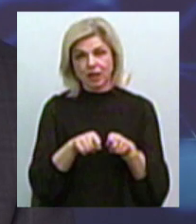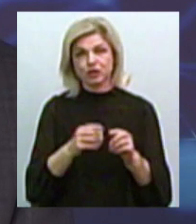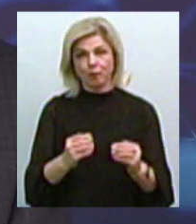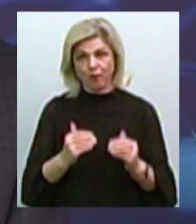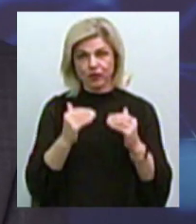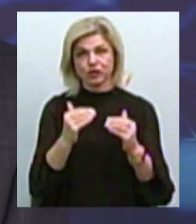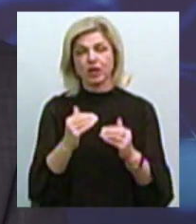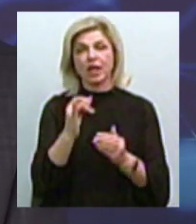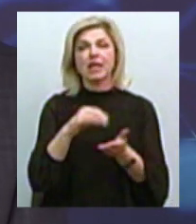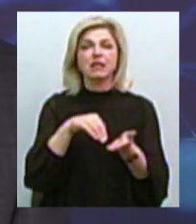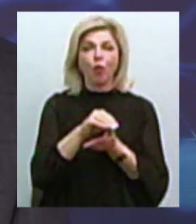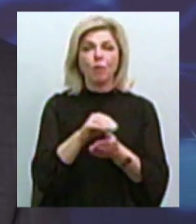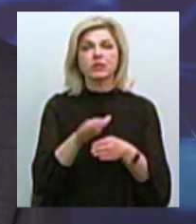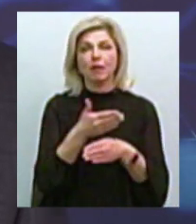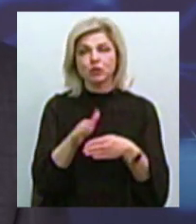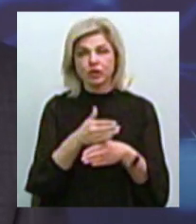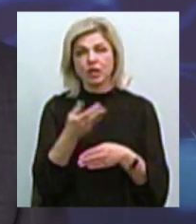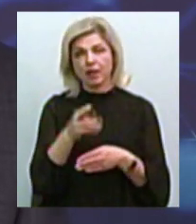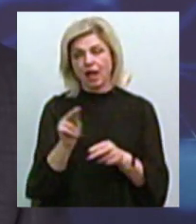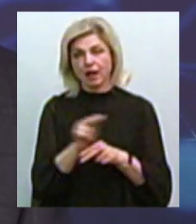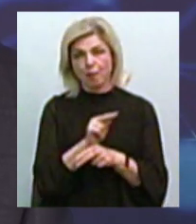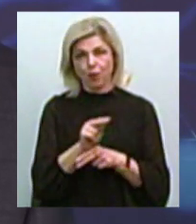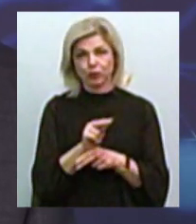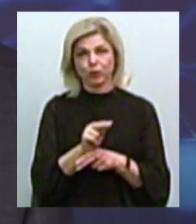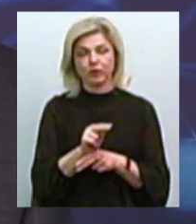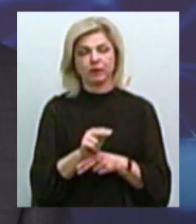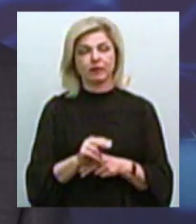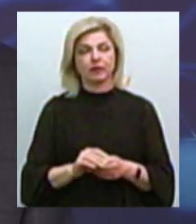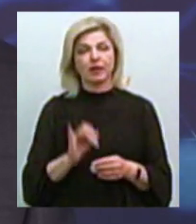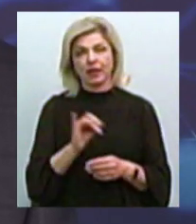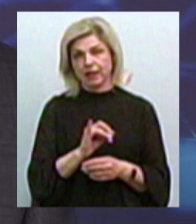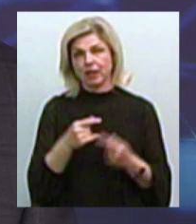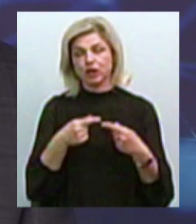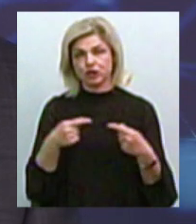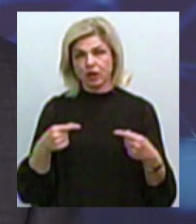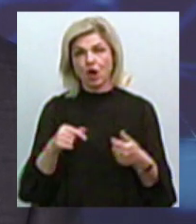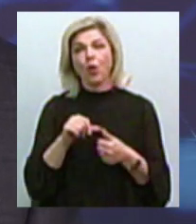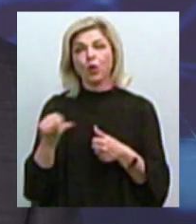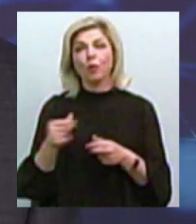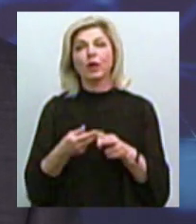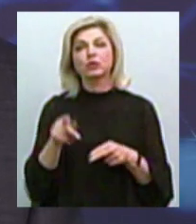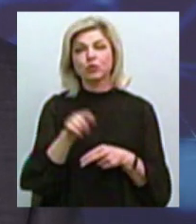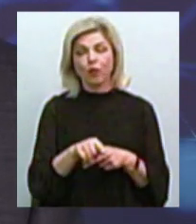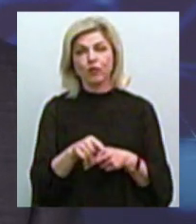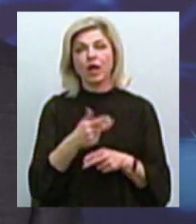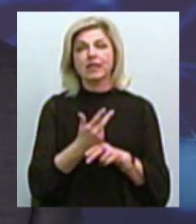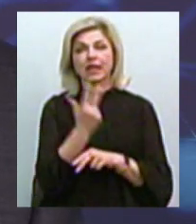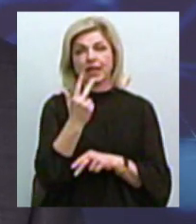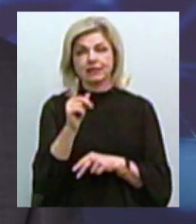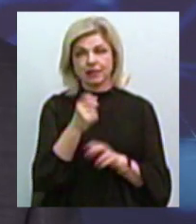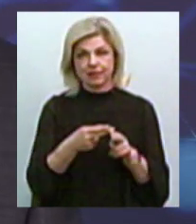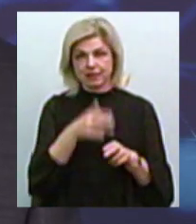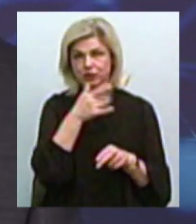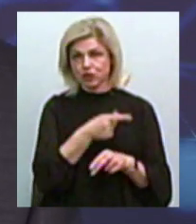закупники запчастей для ремонту, і інші. Крім цього, нам трижди за цей час,